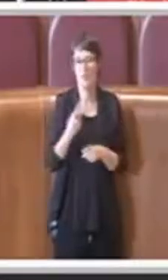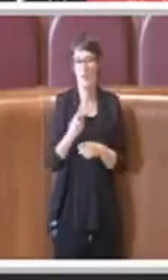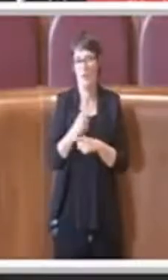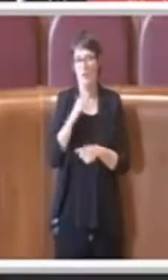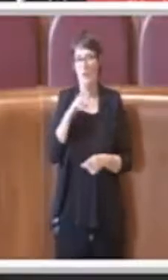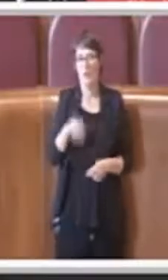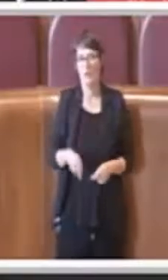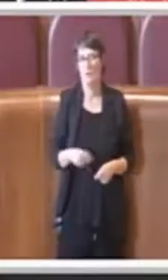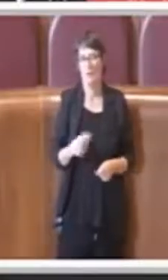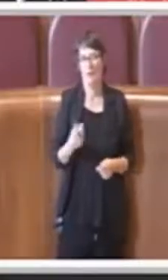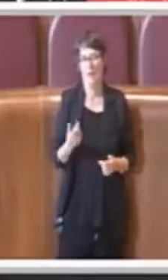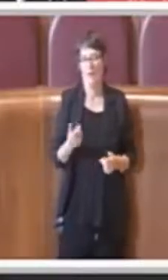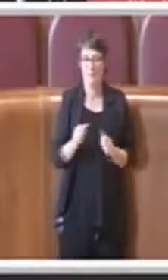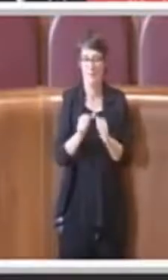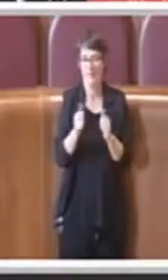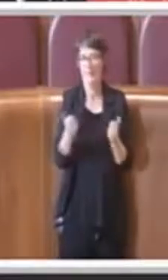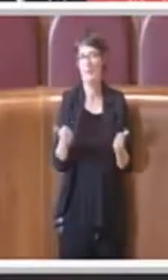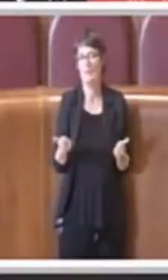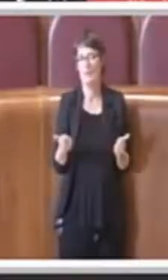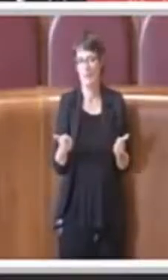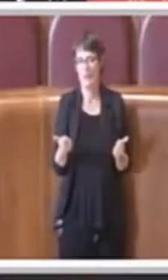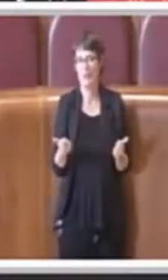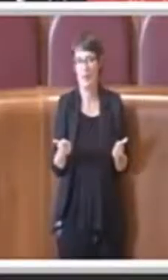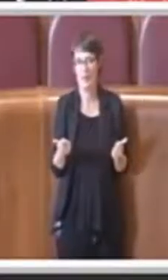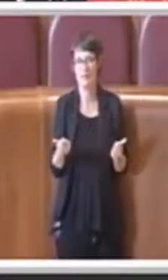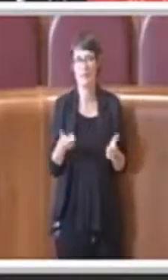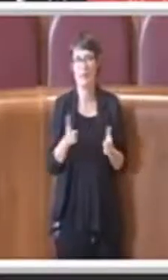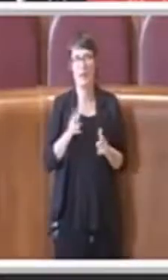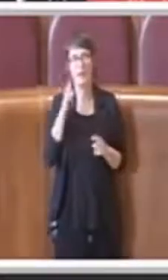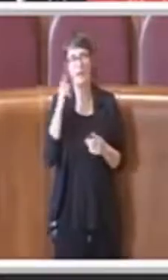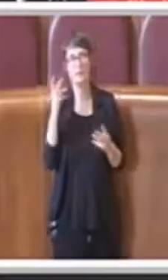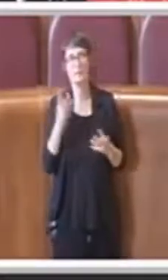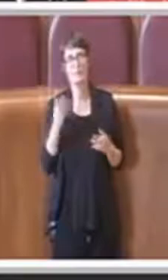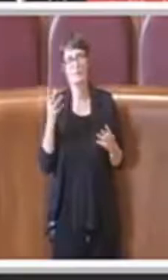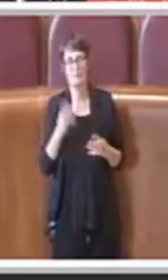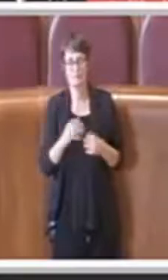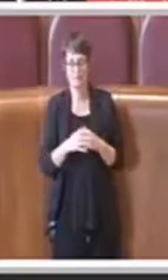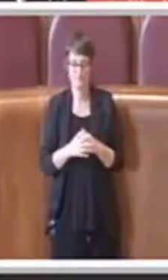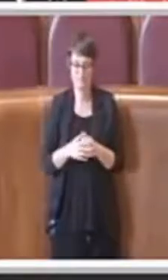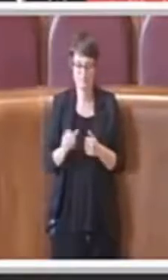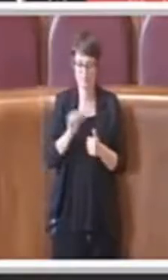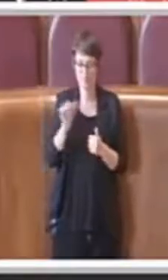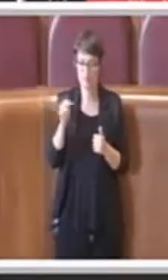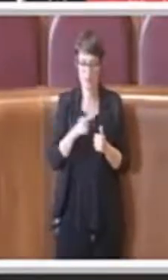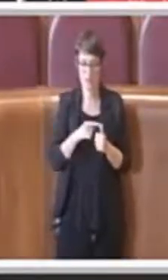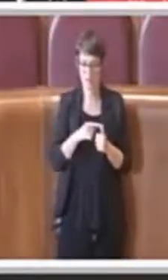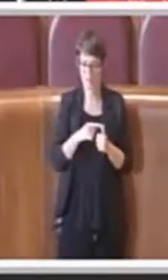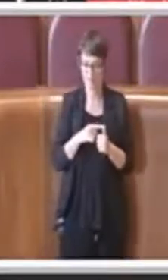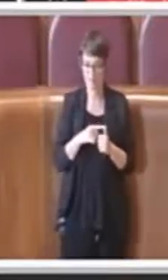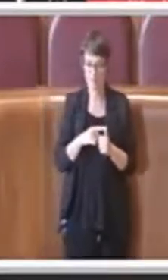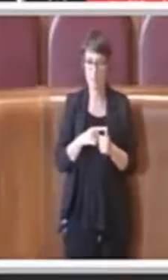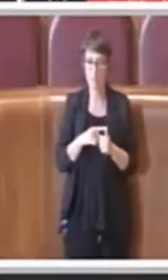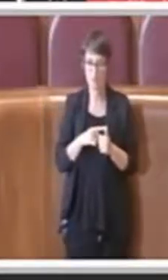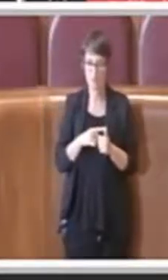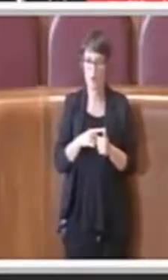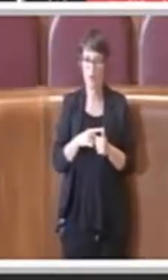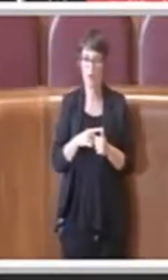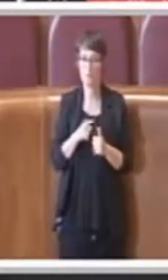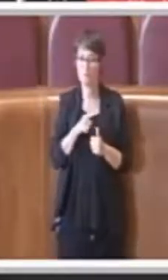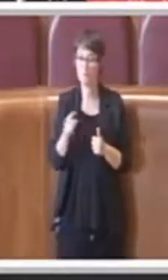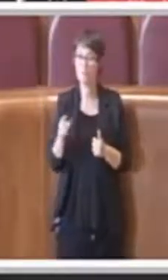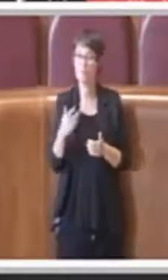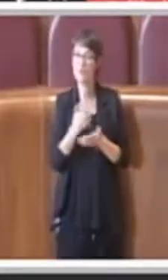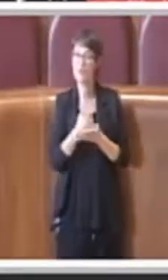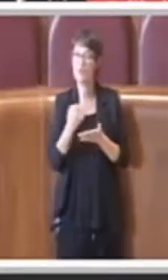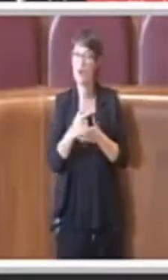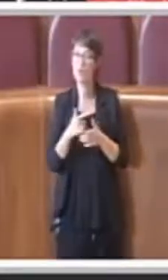differenze che devono forse far riflettere, innanzitutto stiamo parlando di concessionari attuali,